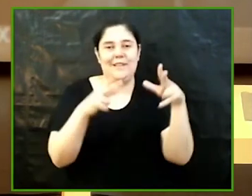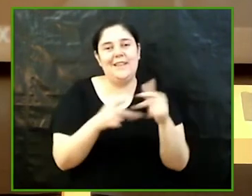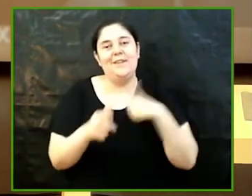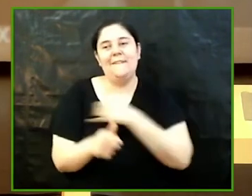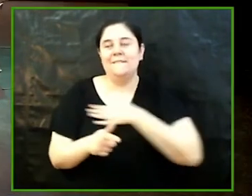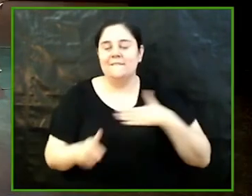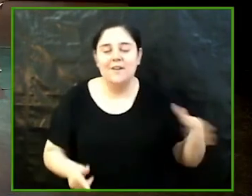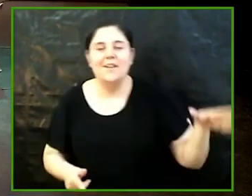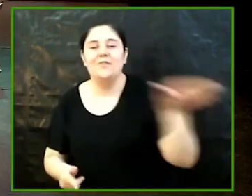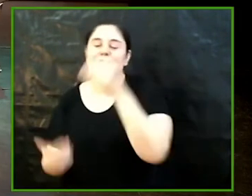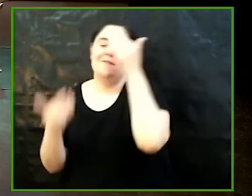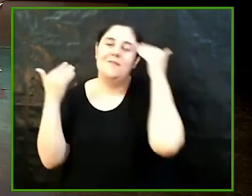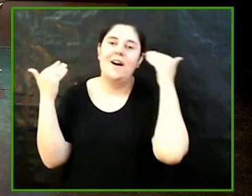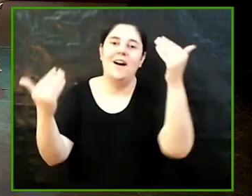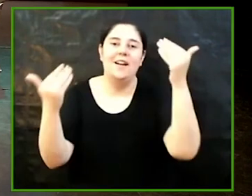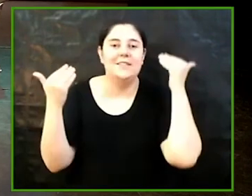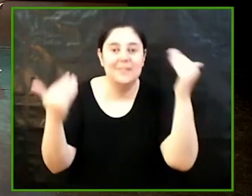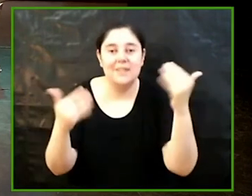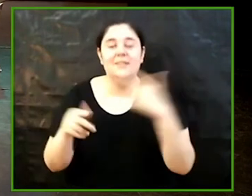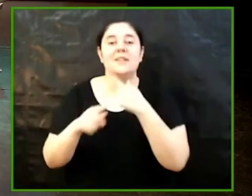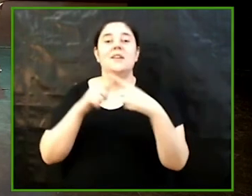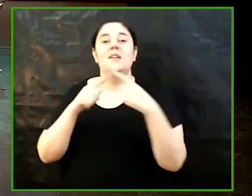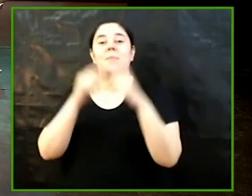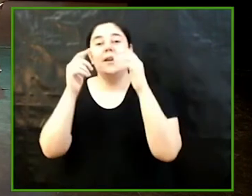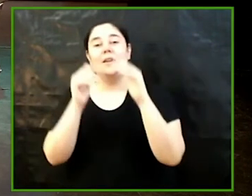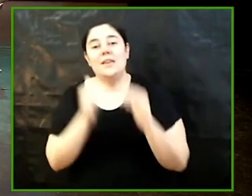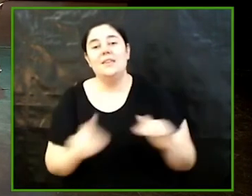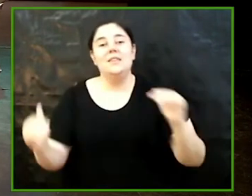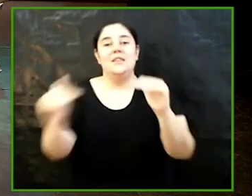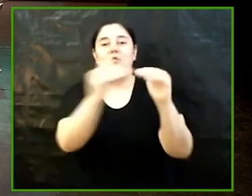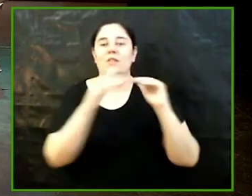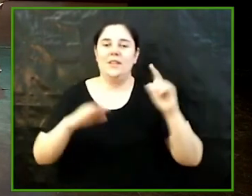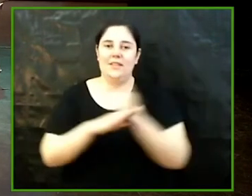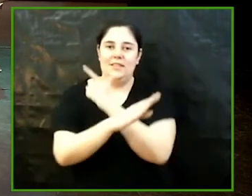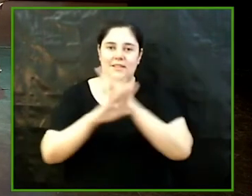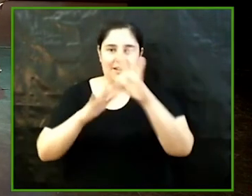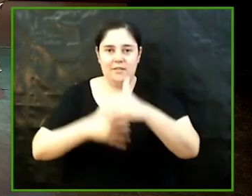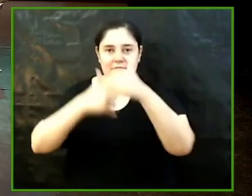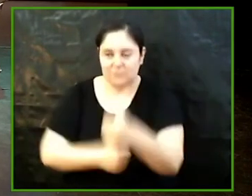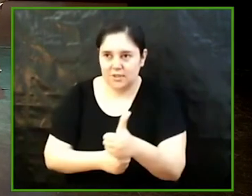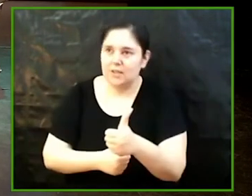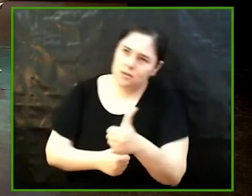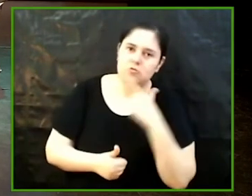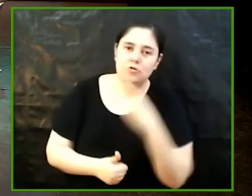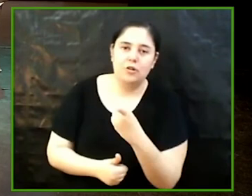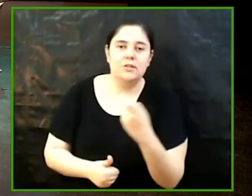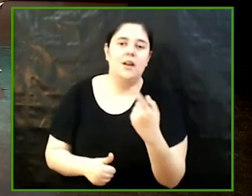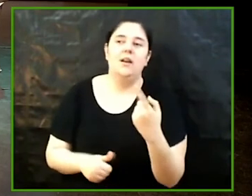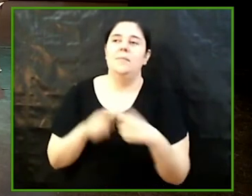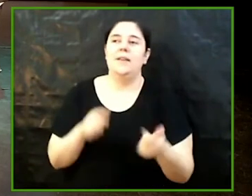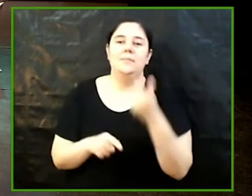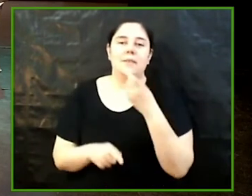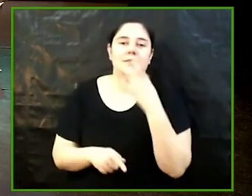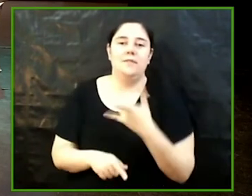felicitar moltíssim perquè apostar per la igualtat de gènere costa costa perquè és més fàcil quedar-se de banda mirar un altre